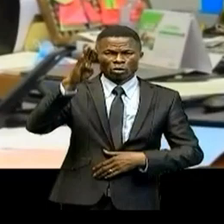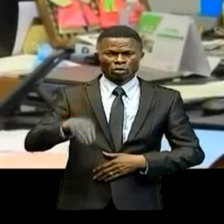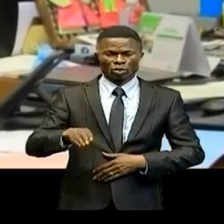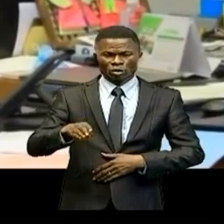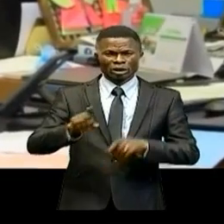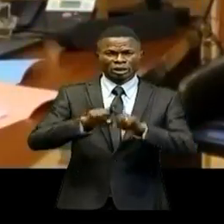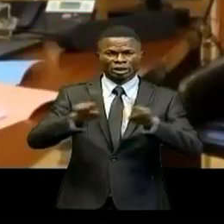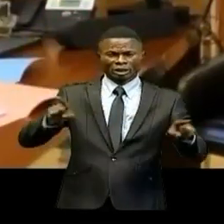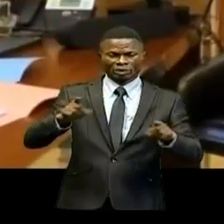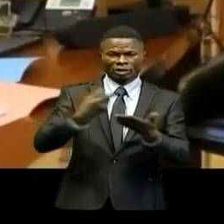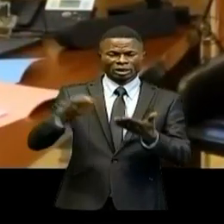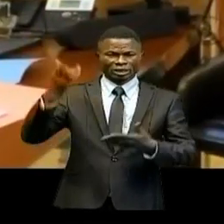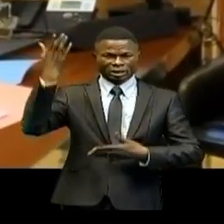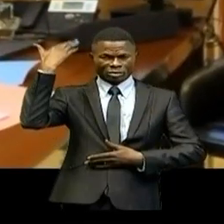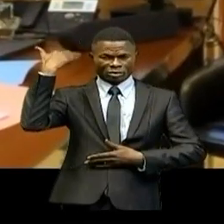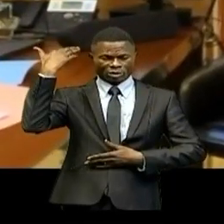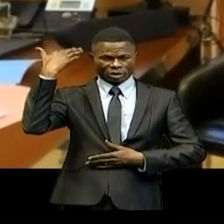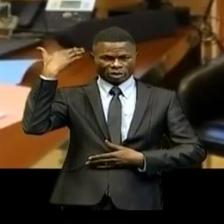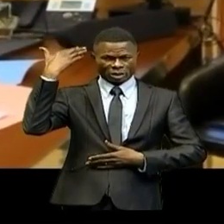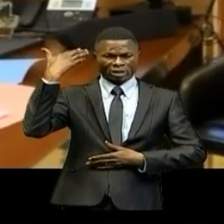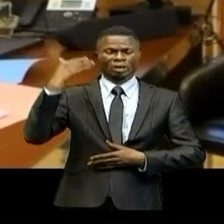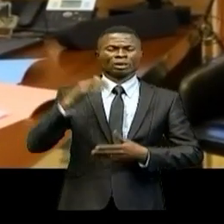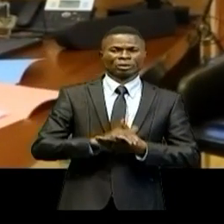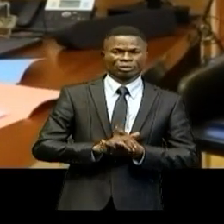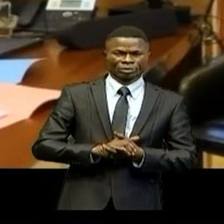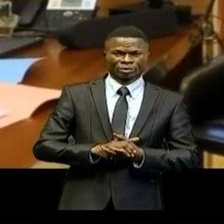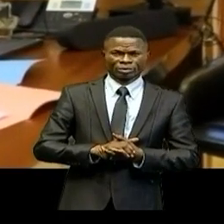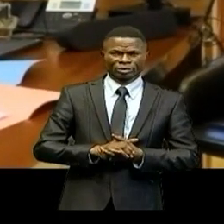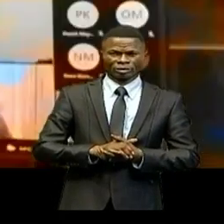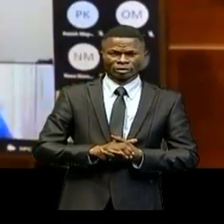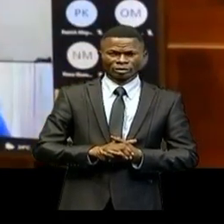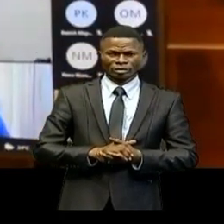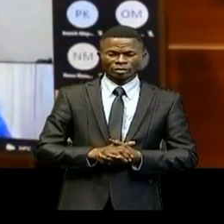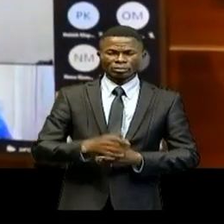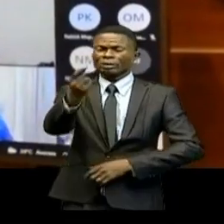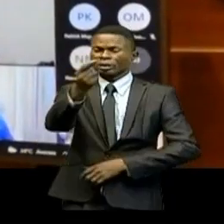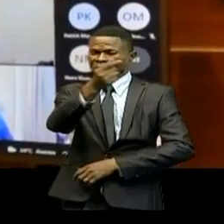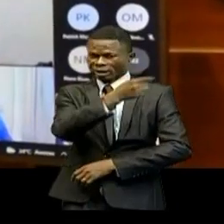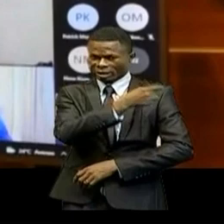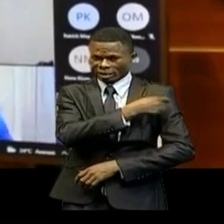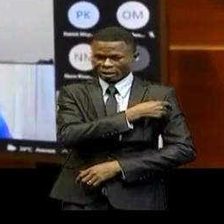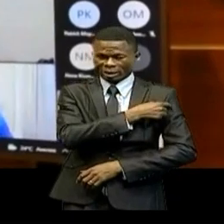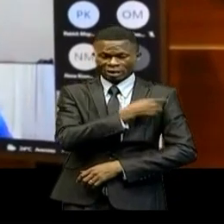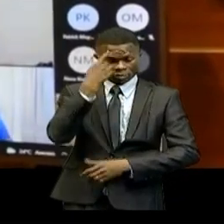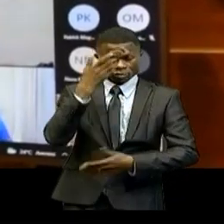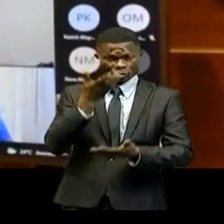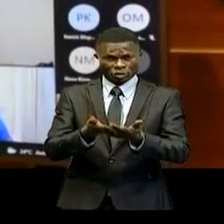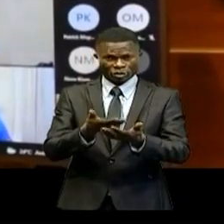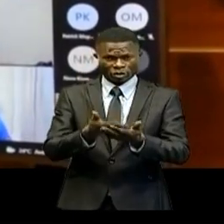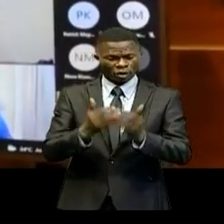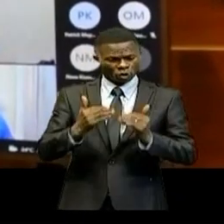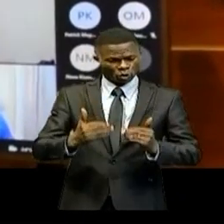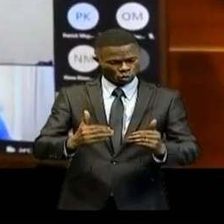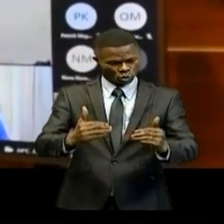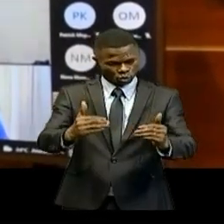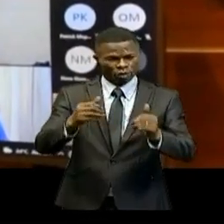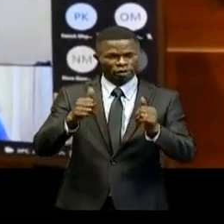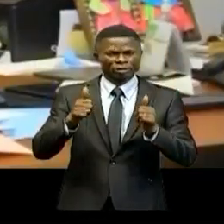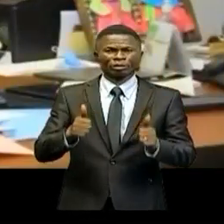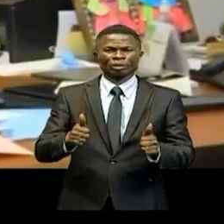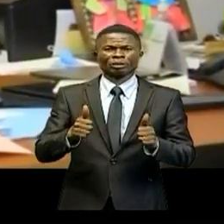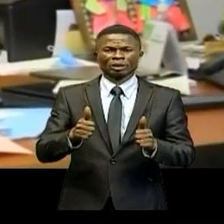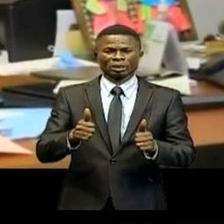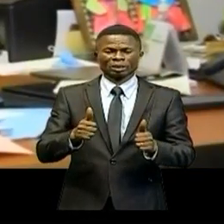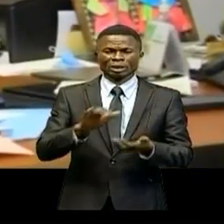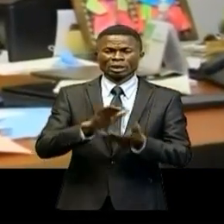rapport à la semaine épidémiologique précédente. La vaccination, quant à elle, se poursuit normalement et s